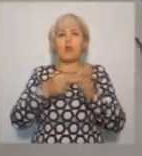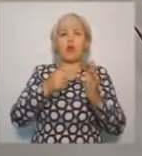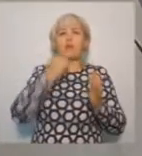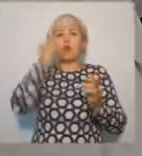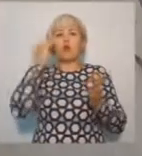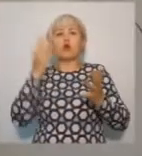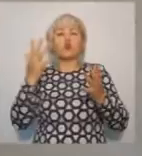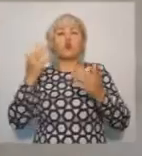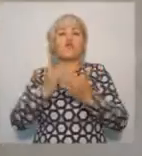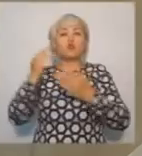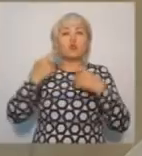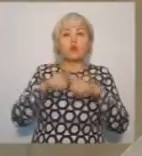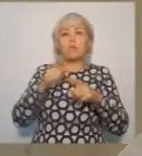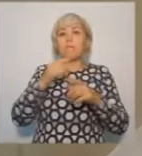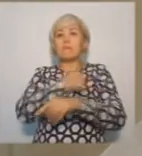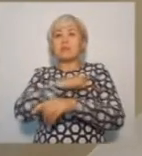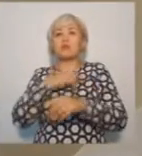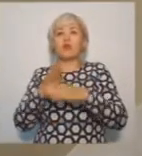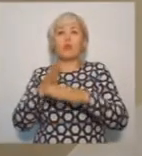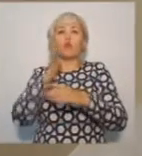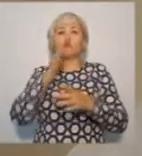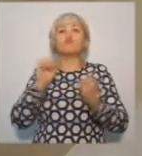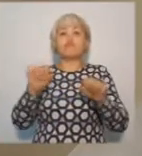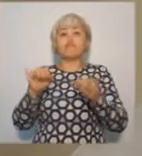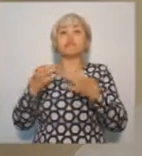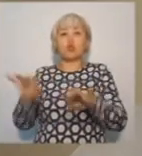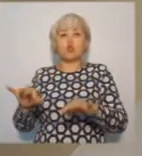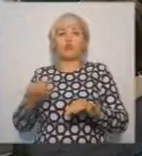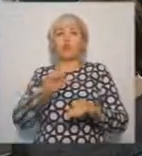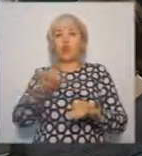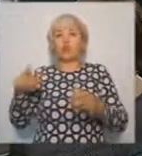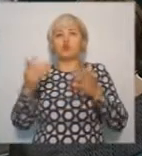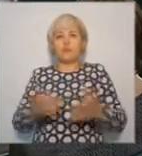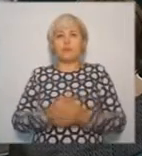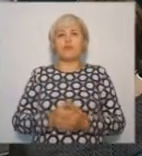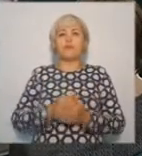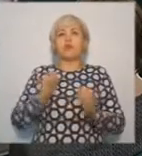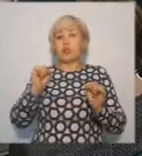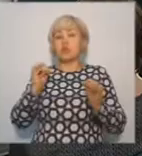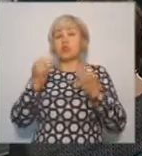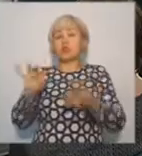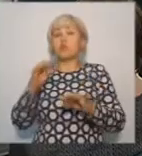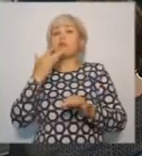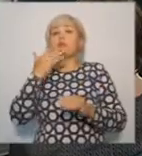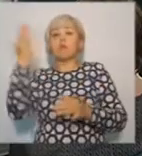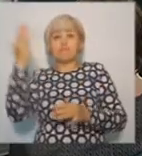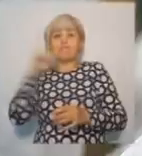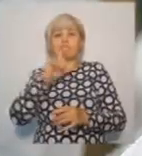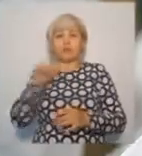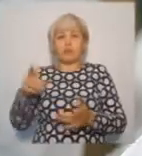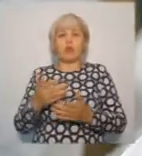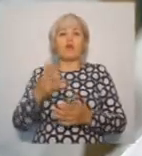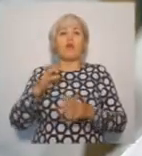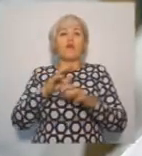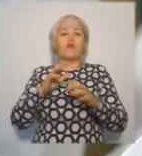высокотехнологичная медицинская помощь будет доступна не только югорчанам, но и иногородним и зарубежным гражданам, которые всерьез задумаются о